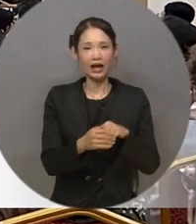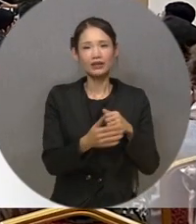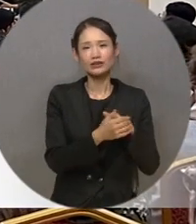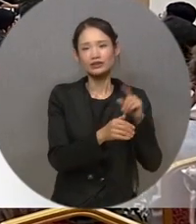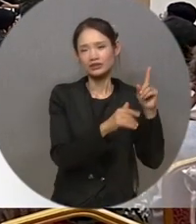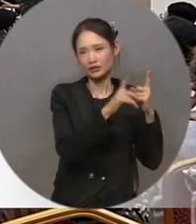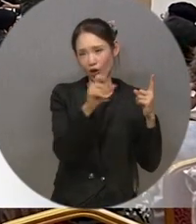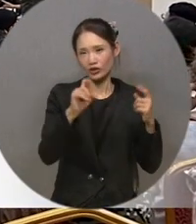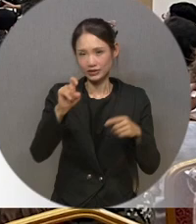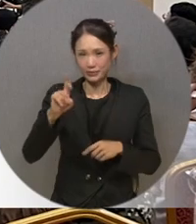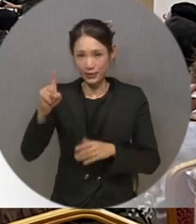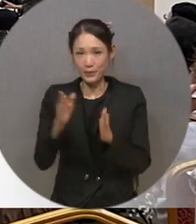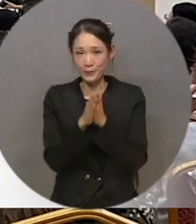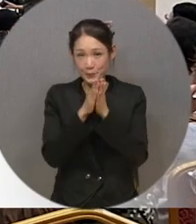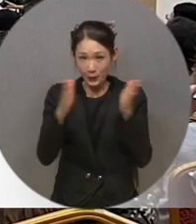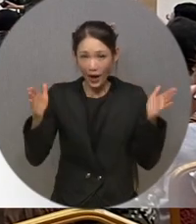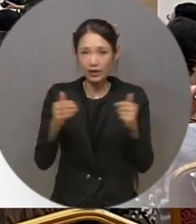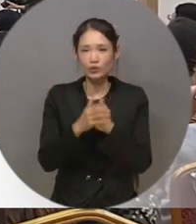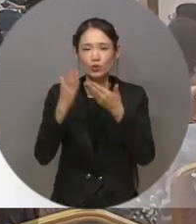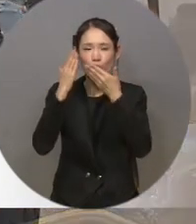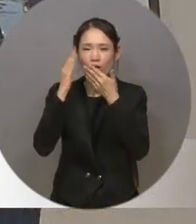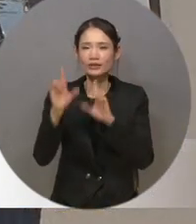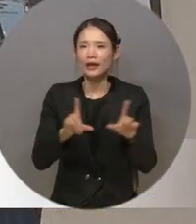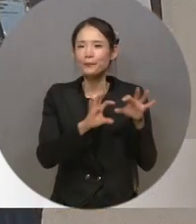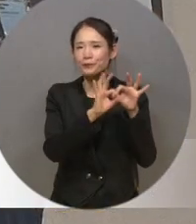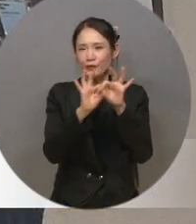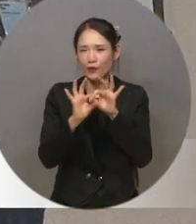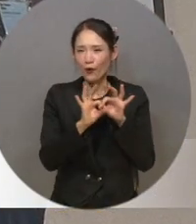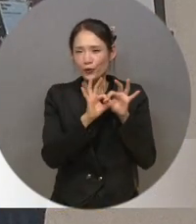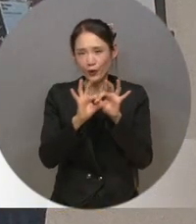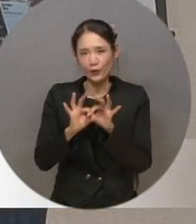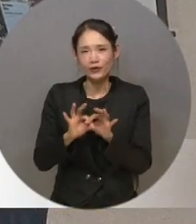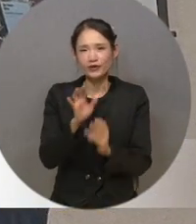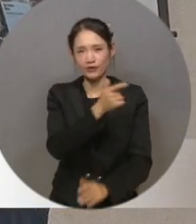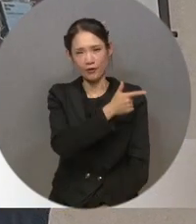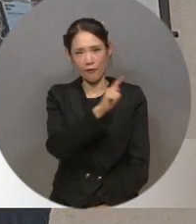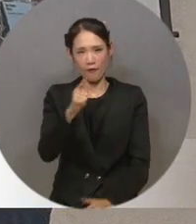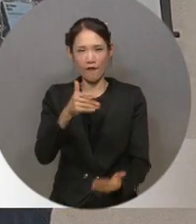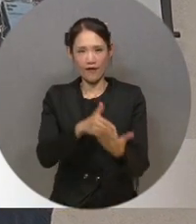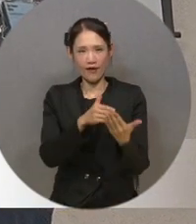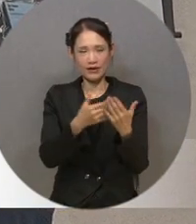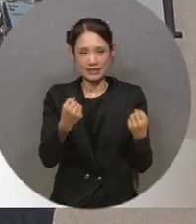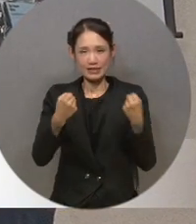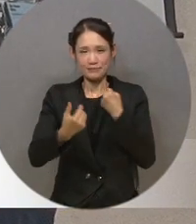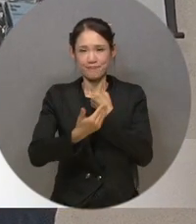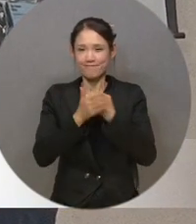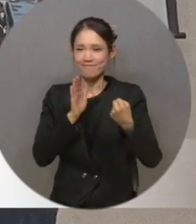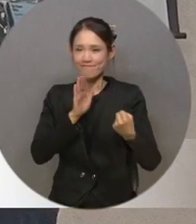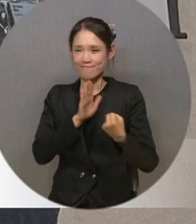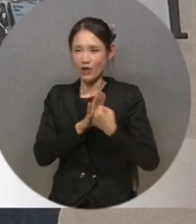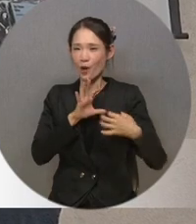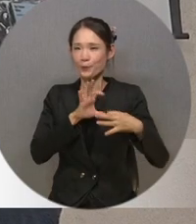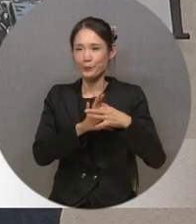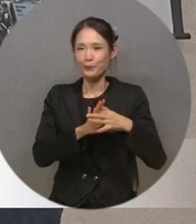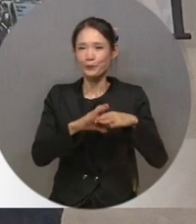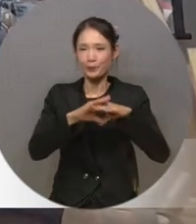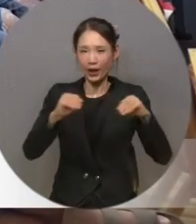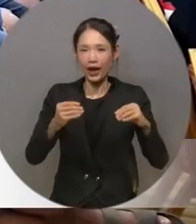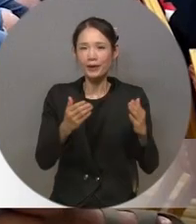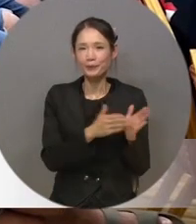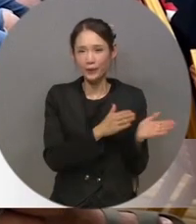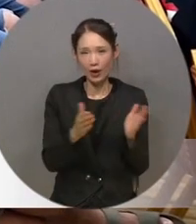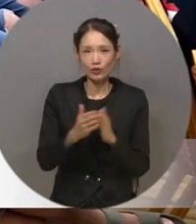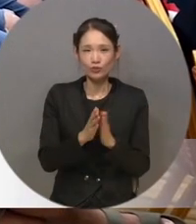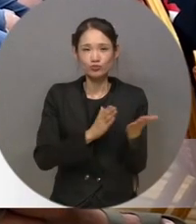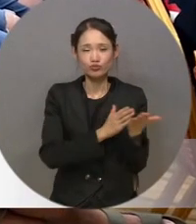시작으로 본 행사 기간 농아인의 삶과 연결된 여러 이슈에 대한 협력 방안 모색, 구체적 대안 수립을 위한 분가별